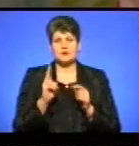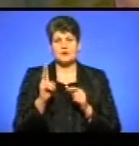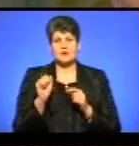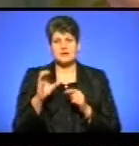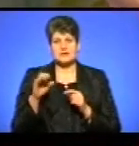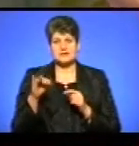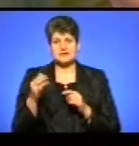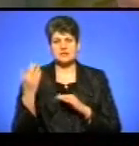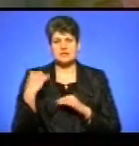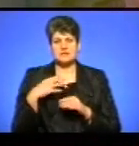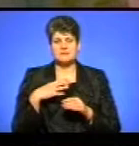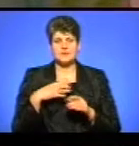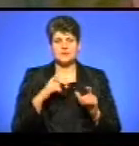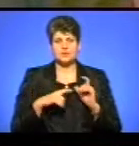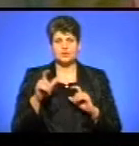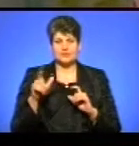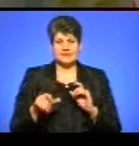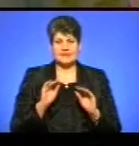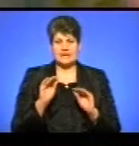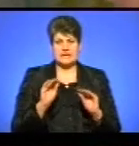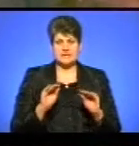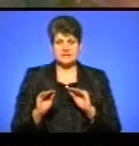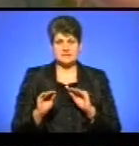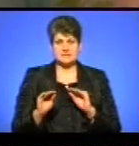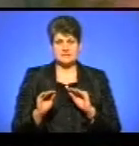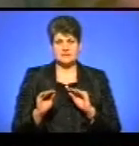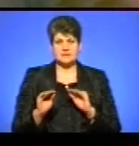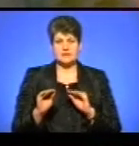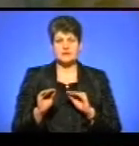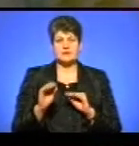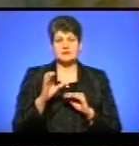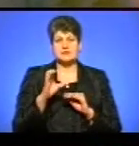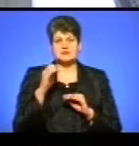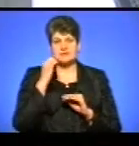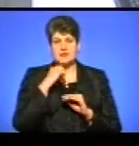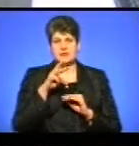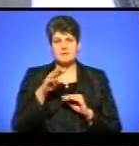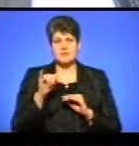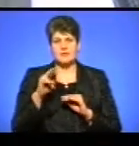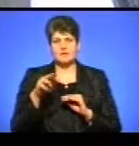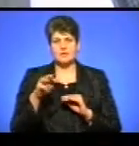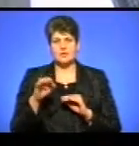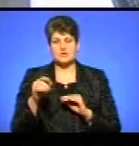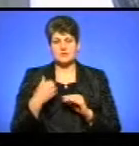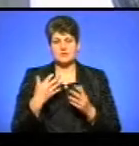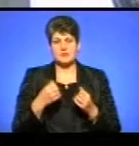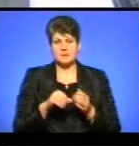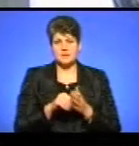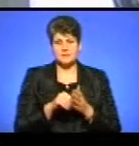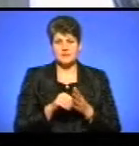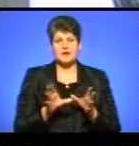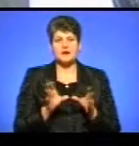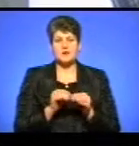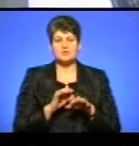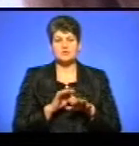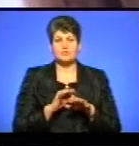колишній мій студент, і режисер фільму «Старий мимоза», в якому я брала участь. Проводить кастинг разом із режисером